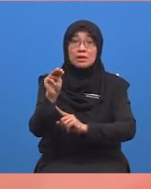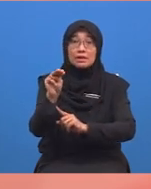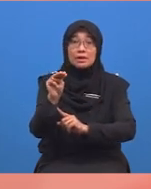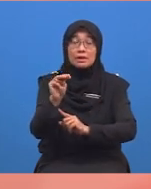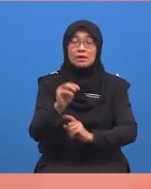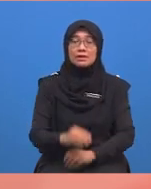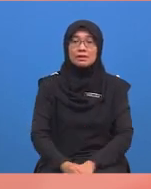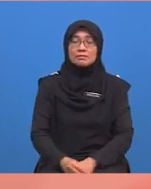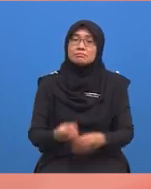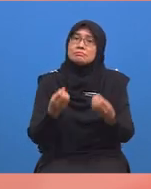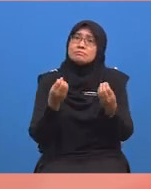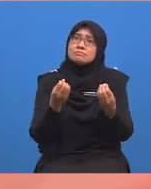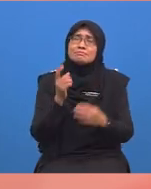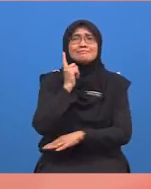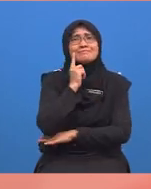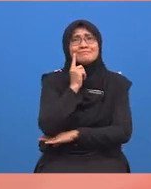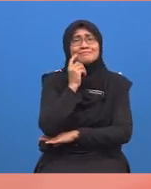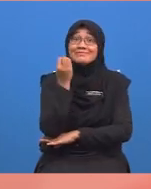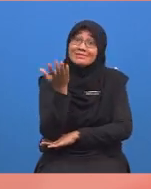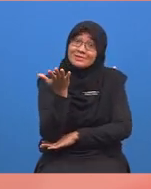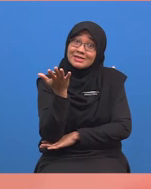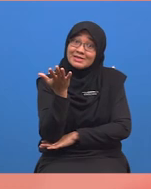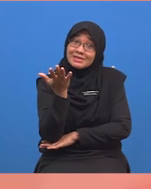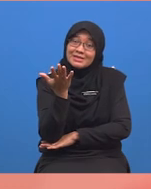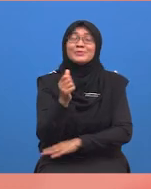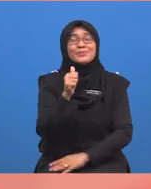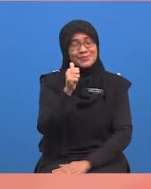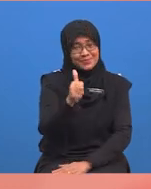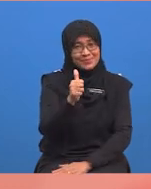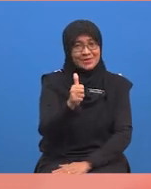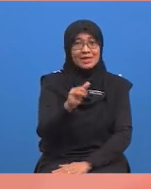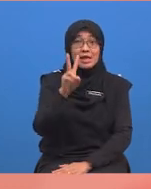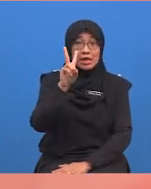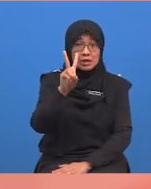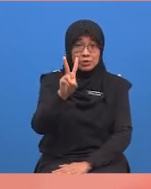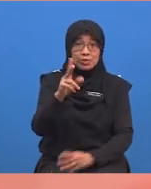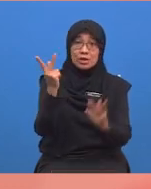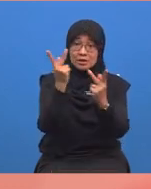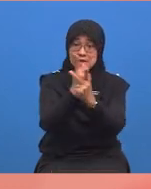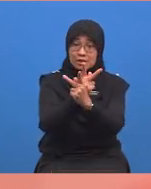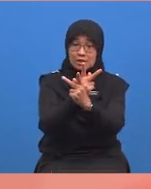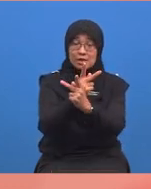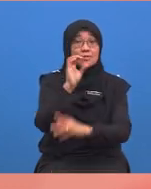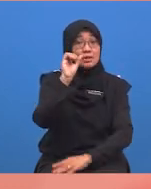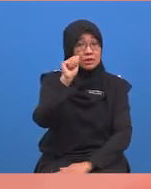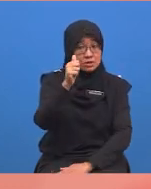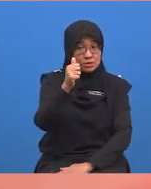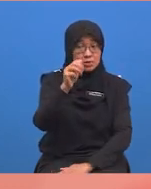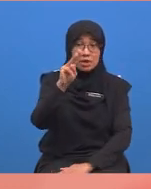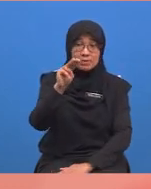Hmm, berapa ya, murid-murid? Ya, bagus. Dua darab sepuluh milimeter